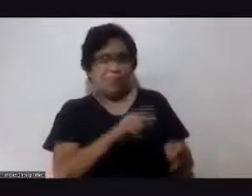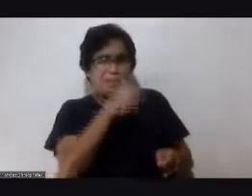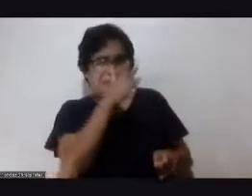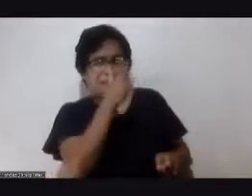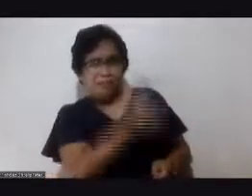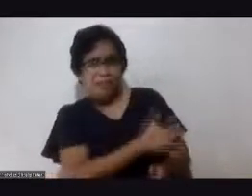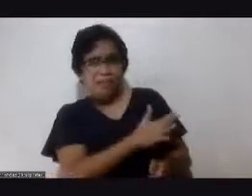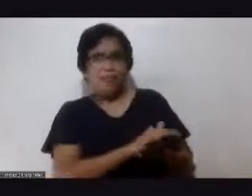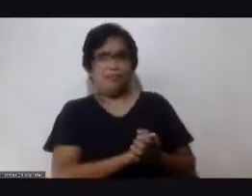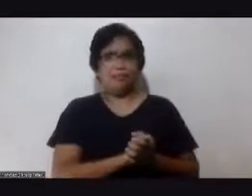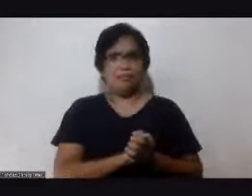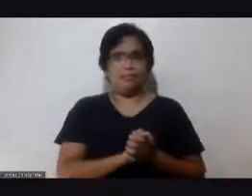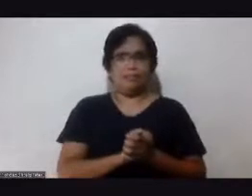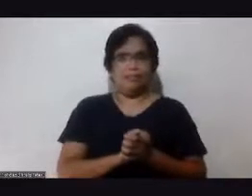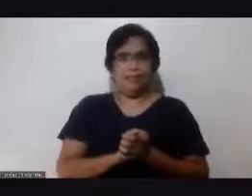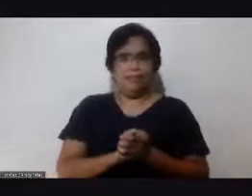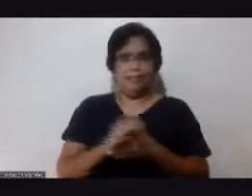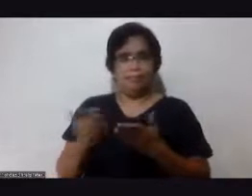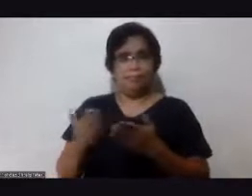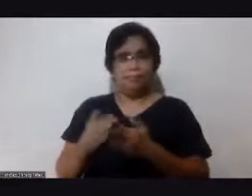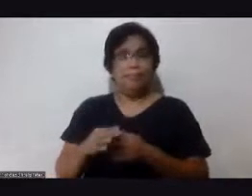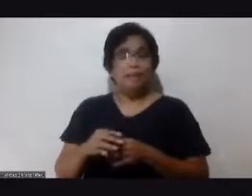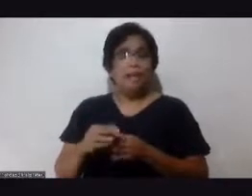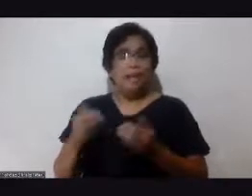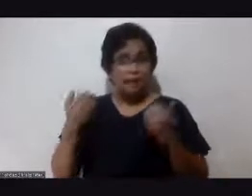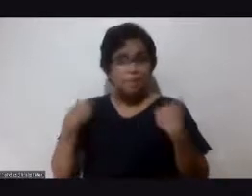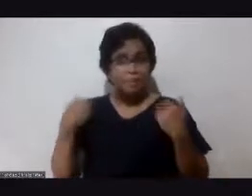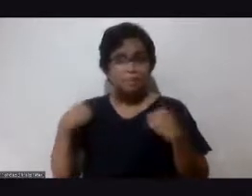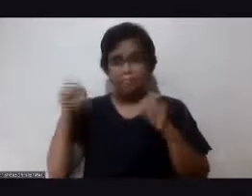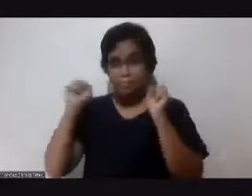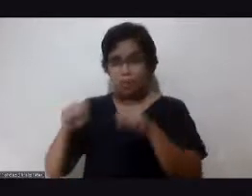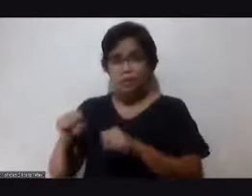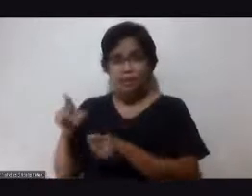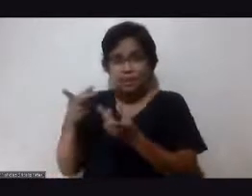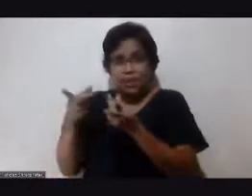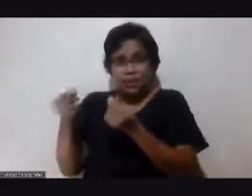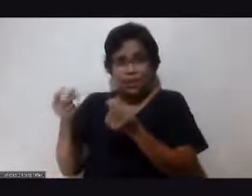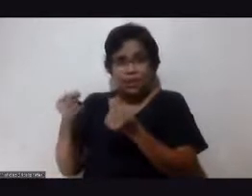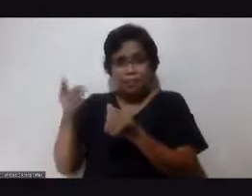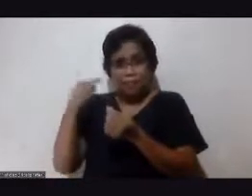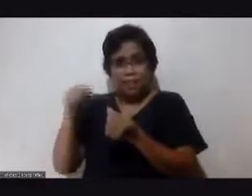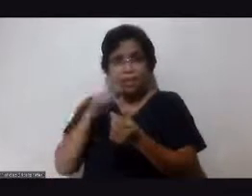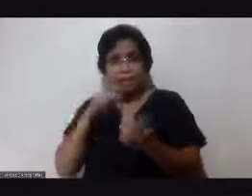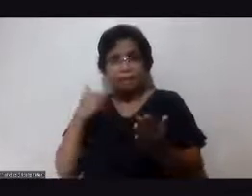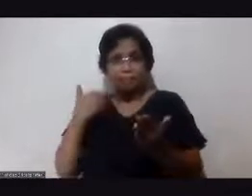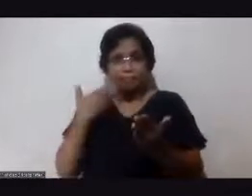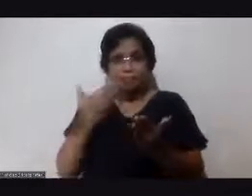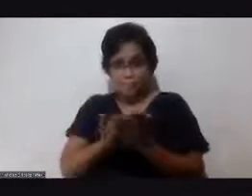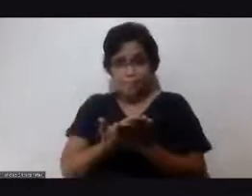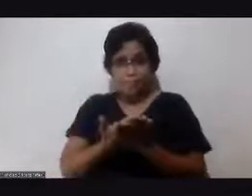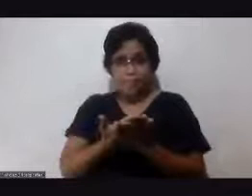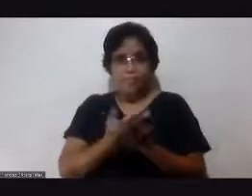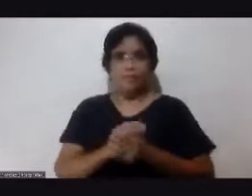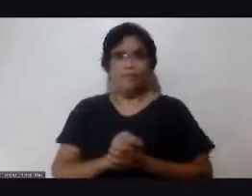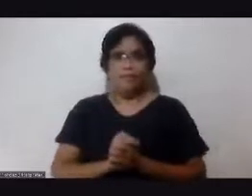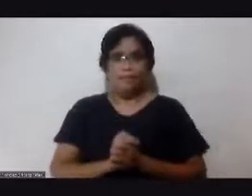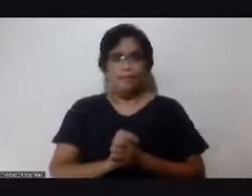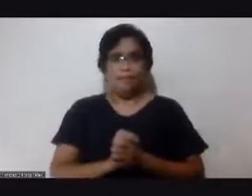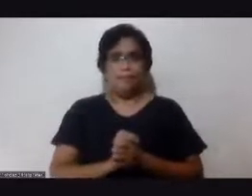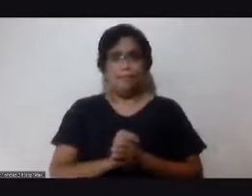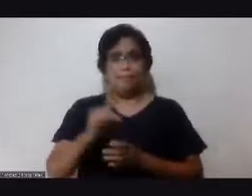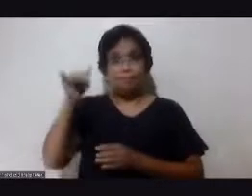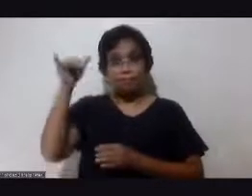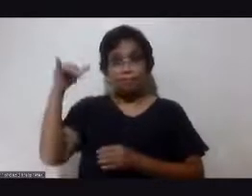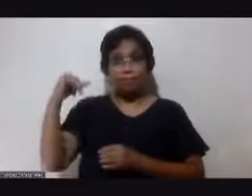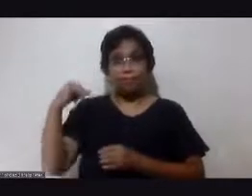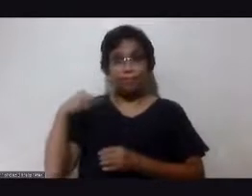meron ba tayong pwedeng gawin okay para hindi humantong sa ganyan so kapon yung